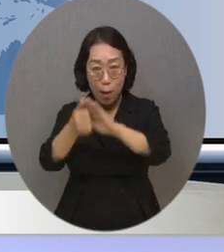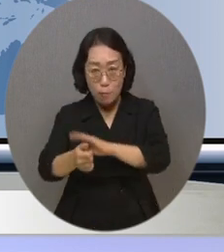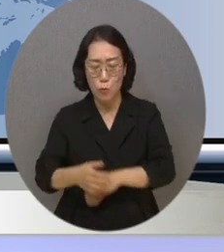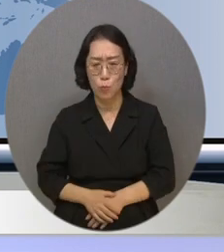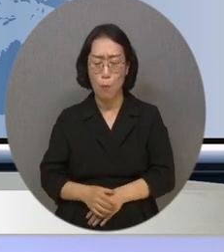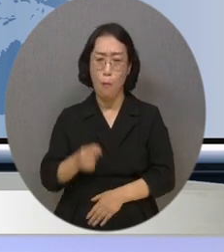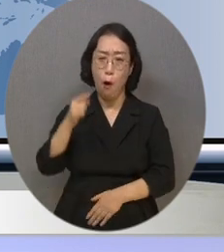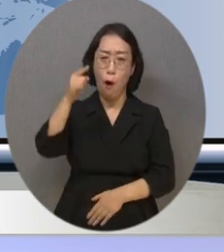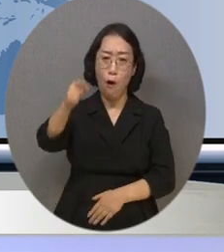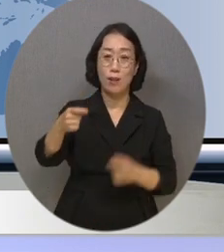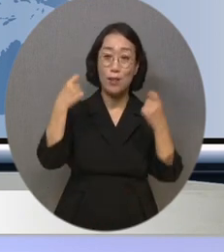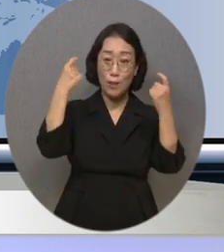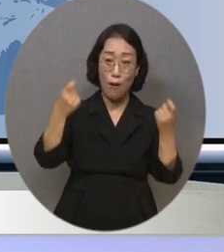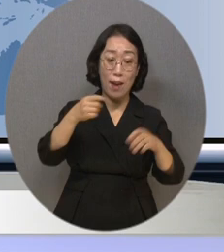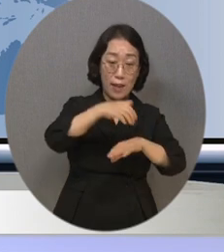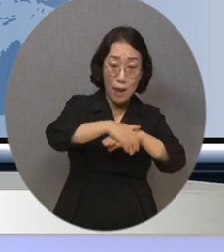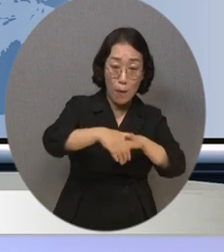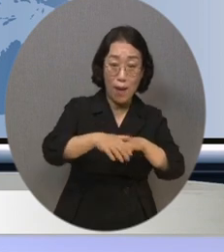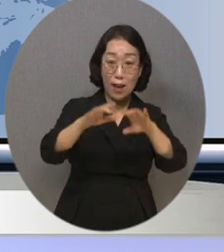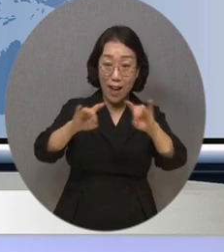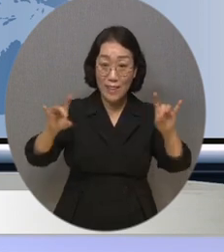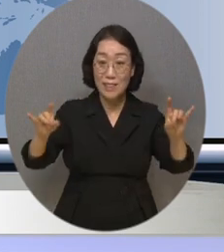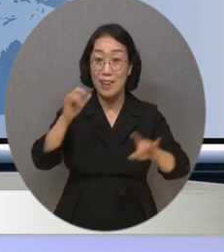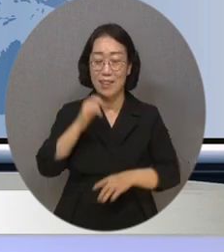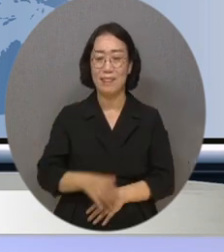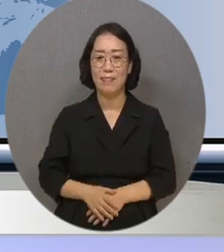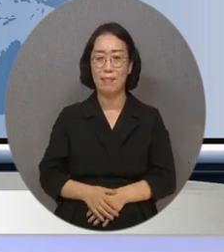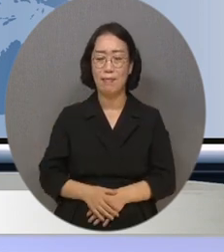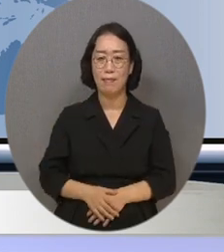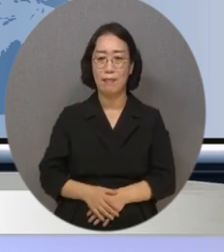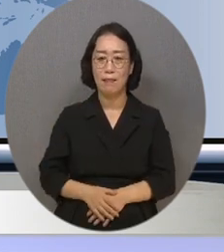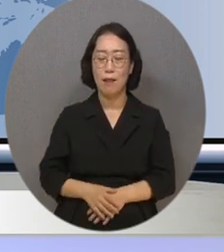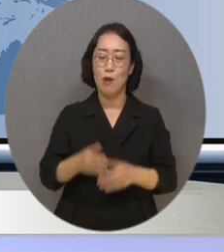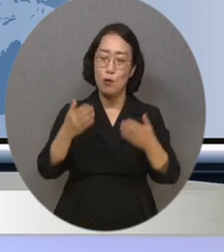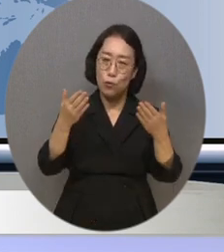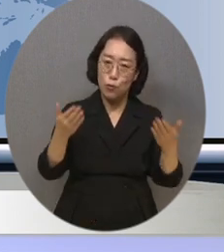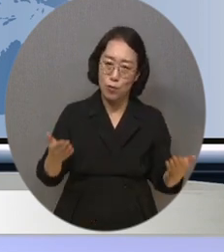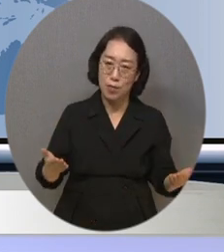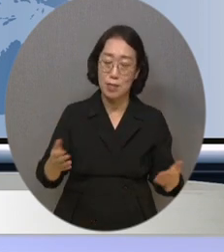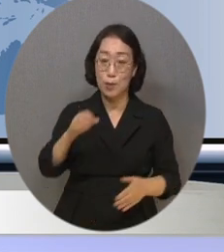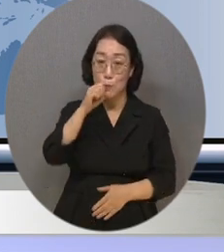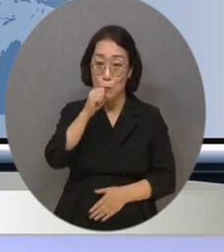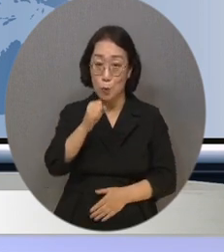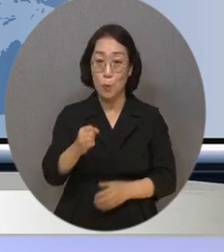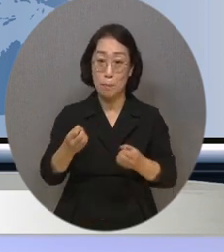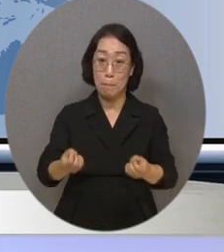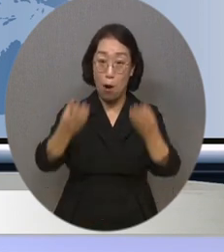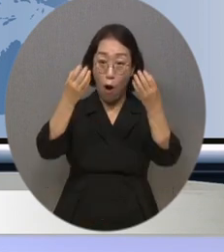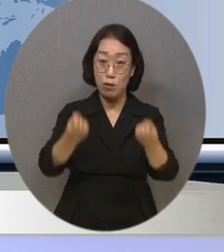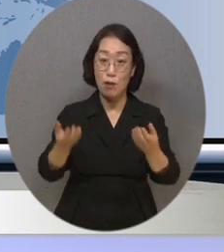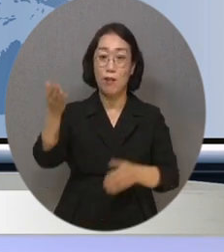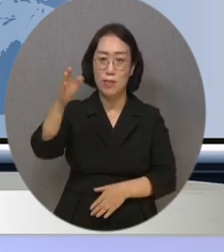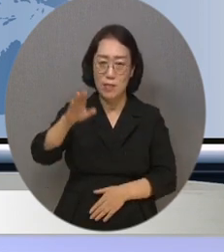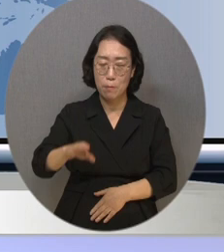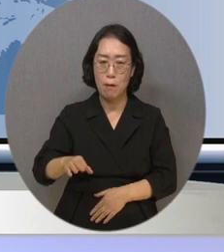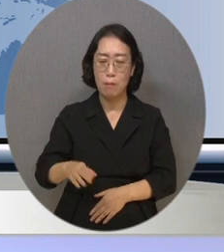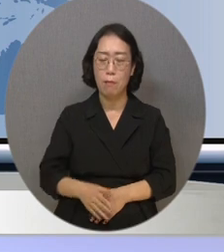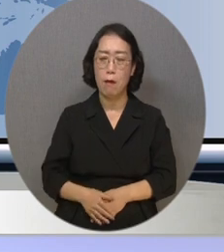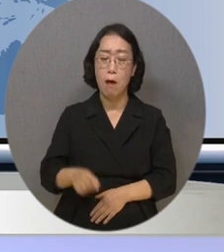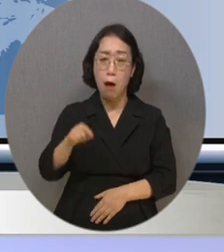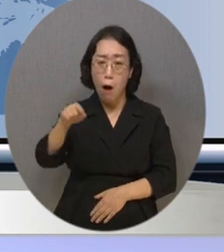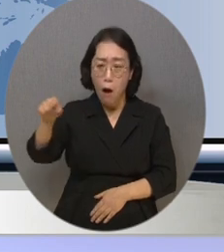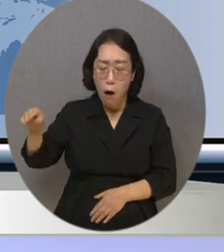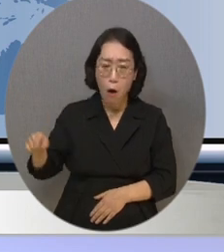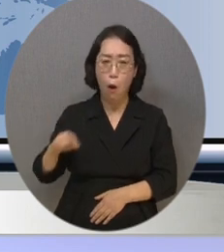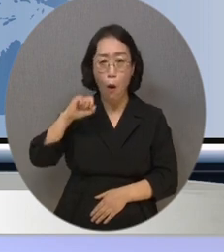조금 멀리 여행을 다녀오시는 분들도 많을 텐데요. 정겨움과 휴식이 있어 더 좋은 명절 연휴지만 그렇기에 우리